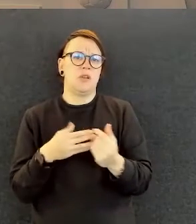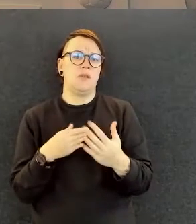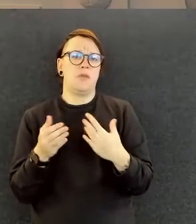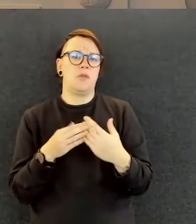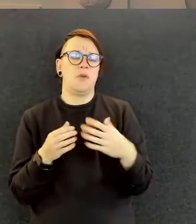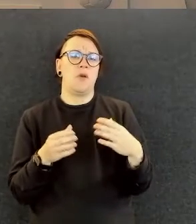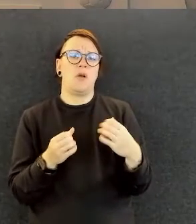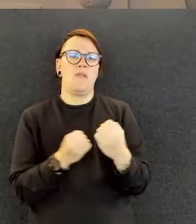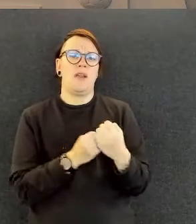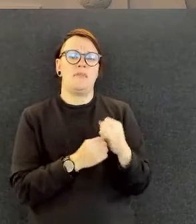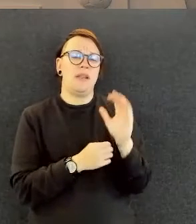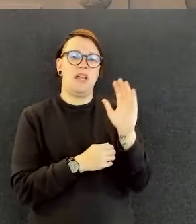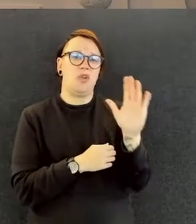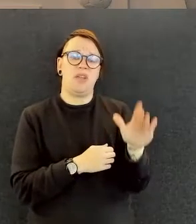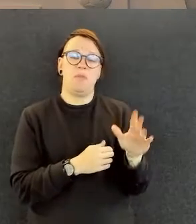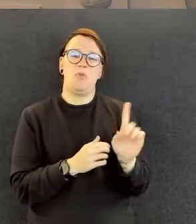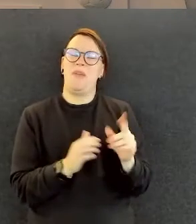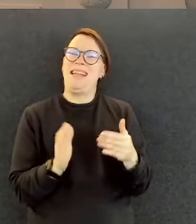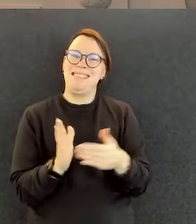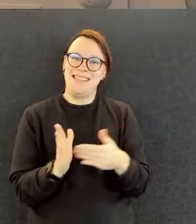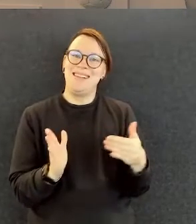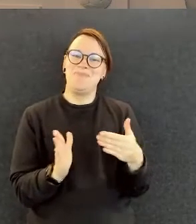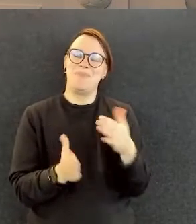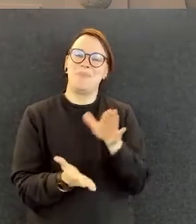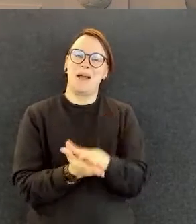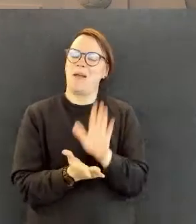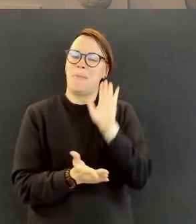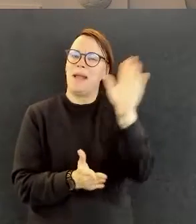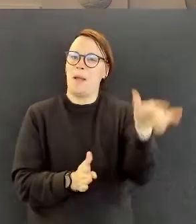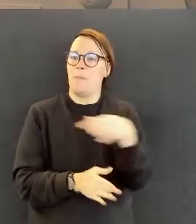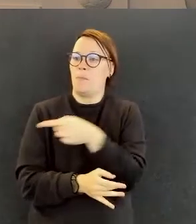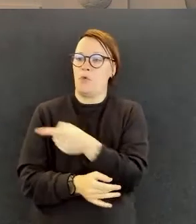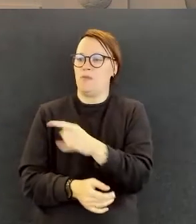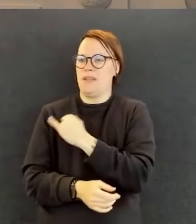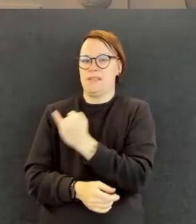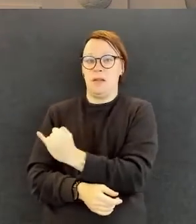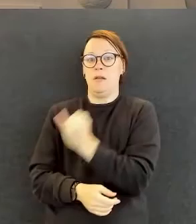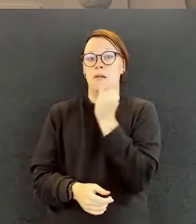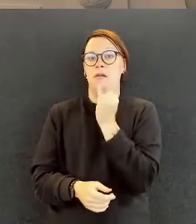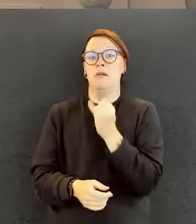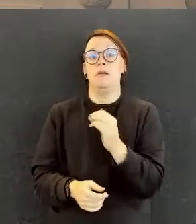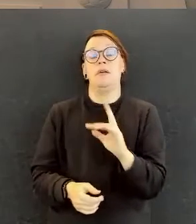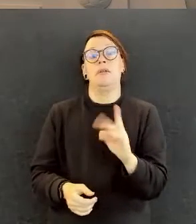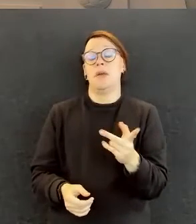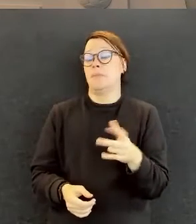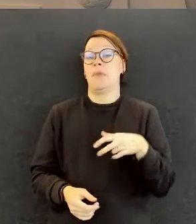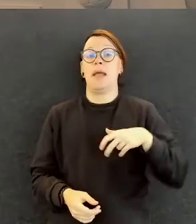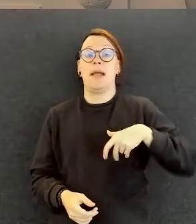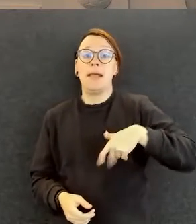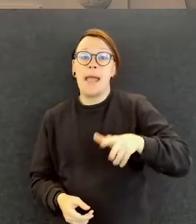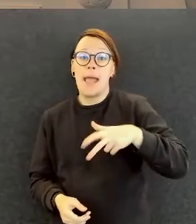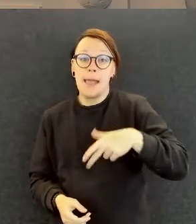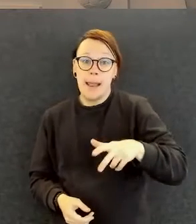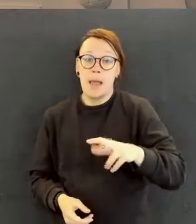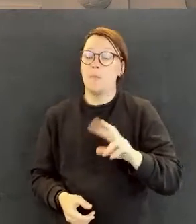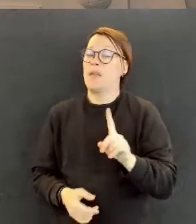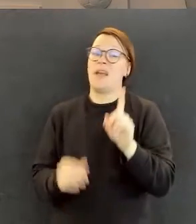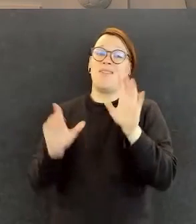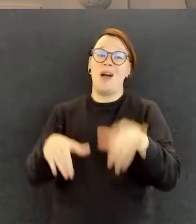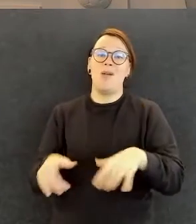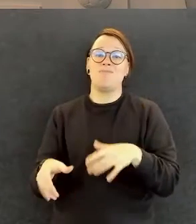lähtisi sellaiseen, mihin muut ei pääse. Mutta se, että joka tapauksessa ollaan menossa keilailemaan, niin me mietitään, että siellä löytyy